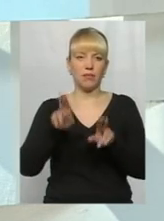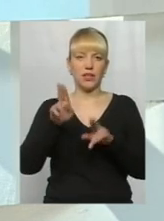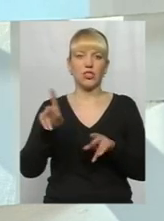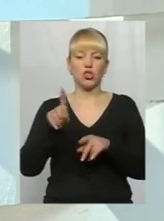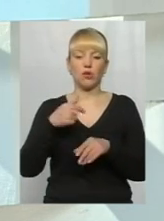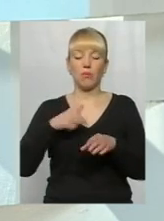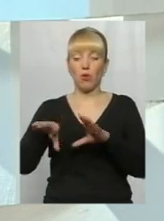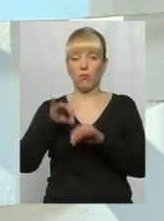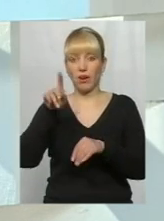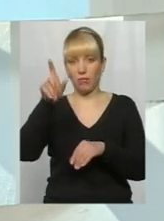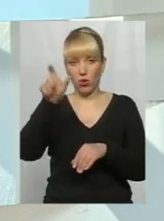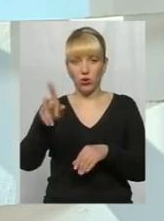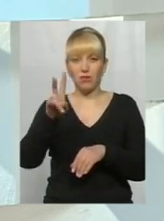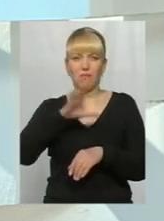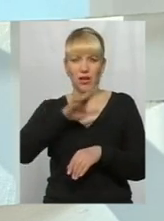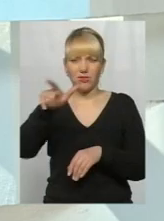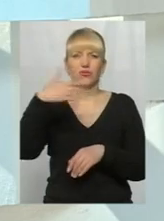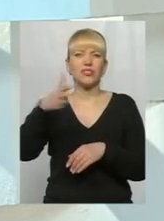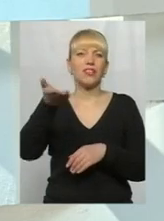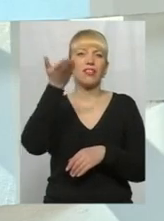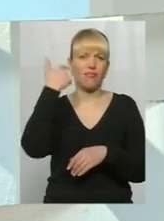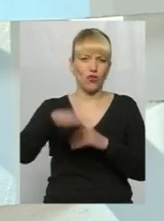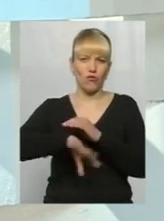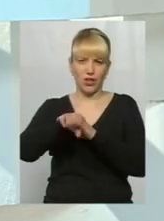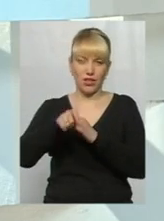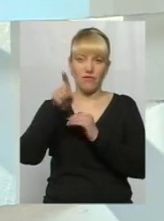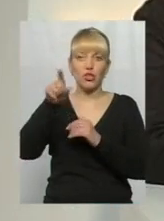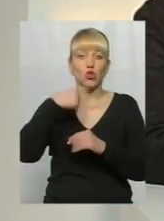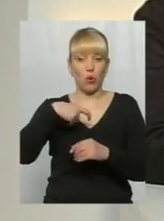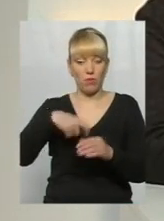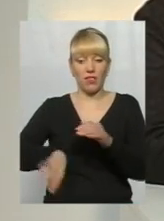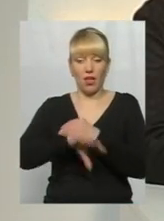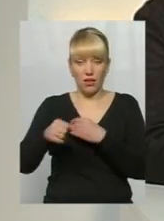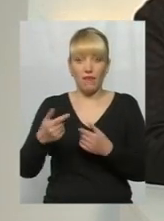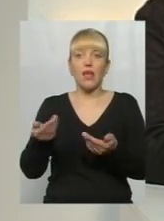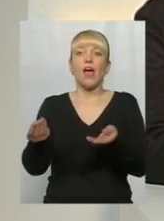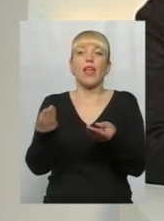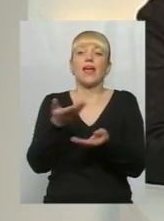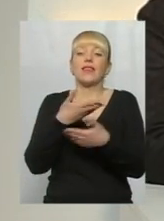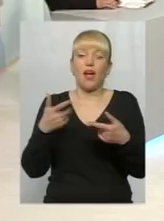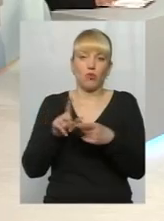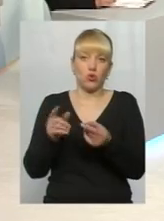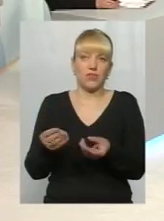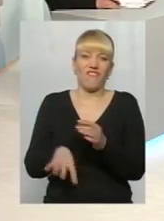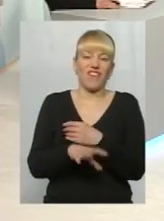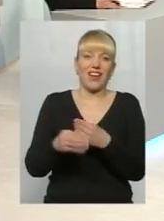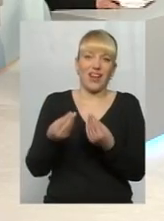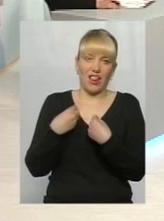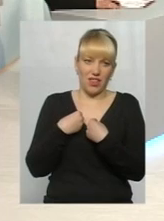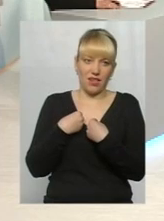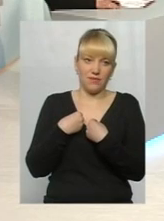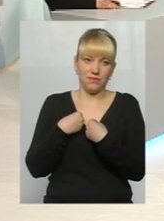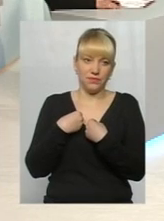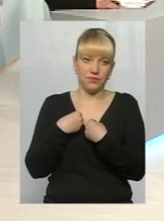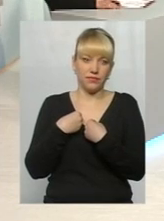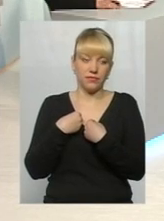що ми обираємо його, він собі накрав, і нам щось вкраде. Ви розумієте, це потворна оця фраза, і нам щось